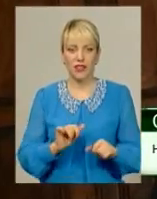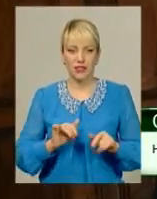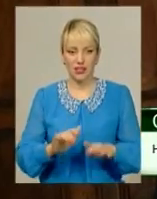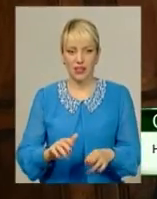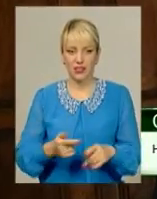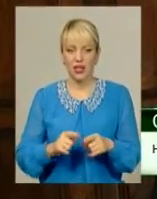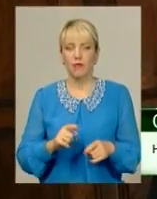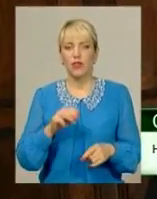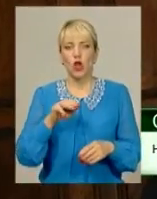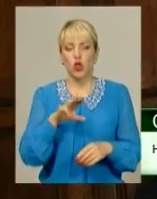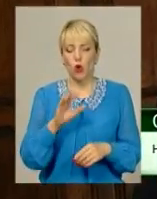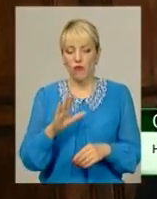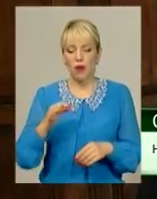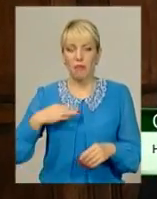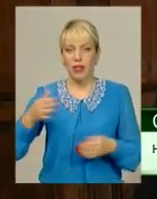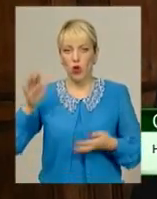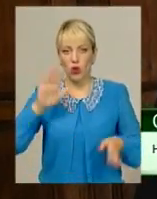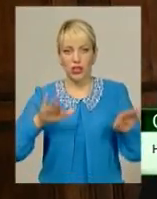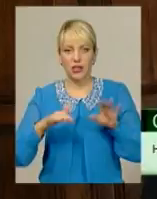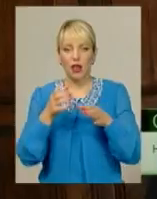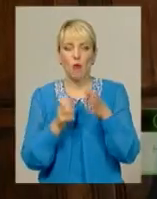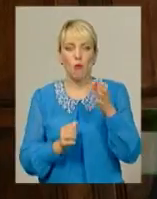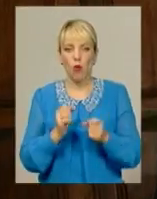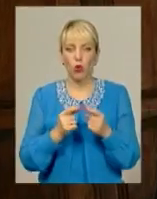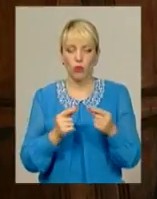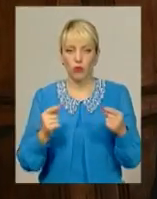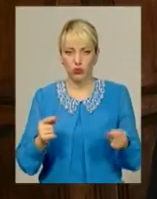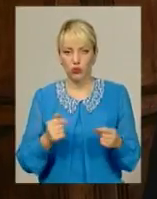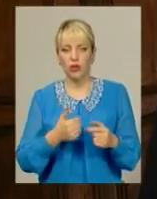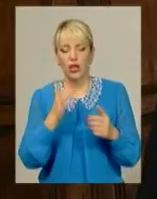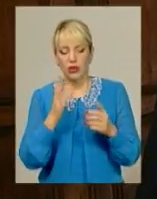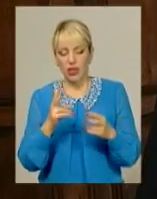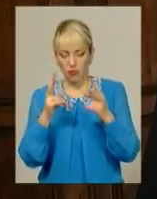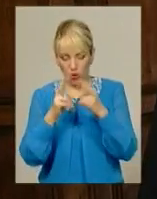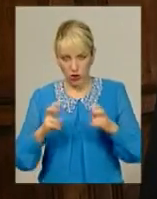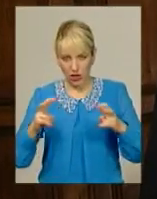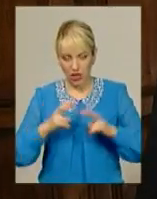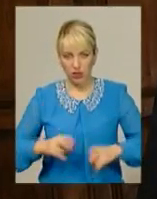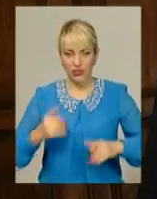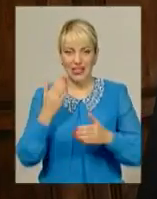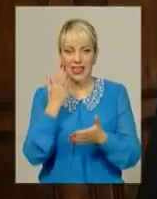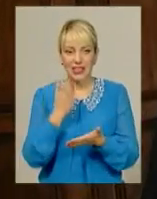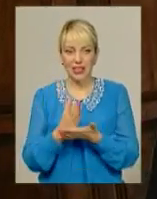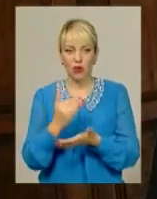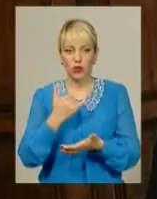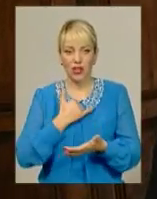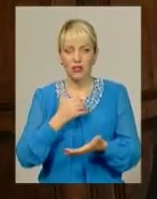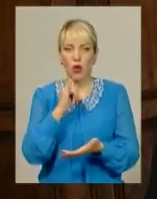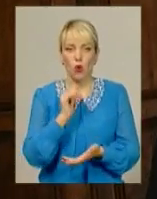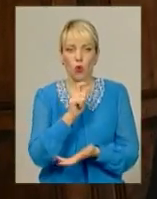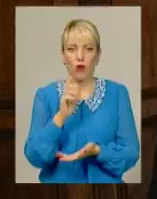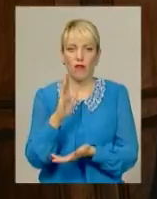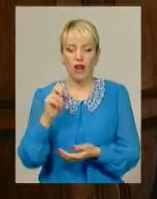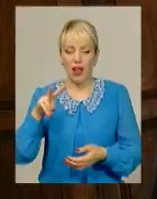ТОВ Білогір'я Молокопродукт. В даному провадженні проводиться досудове розслідування. Є в нас була ухвала